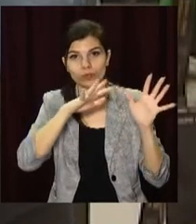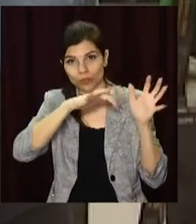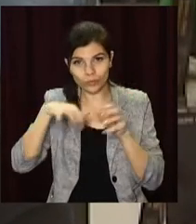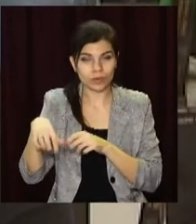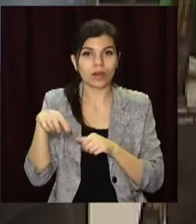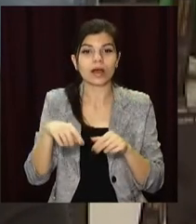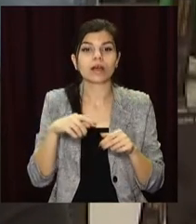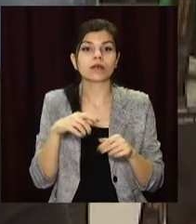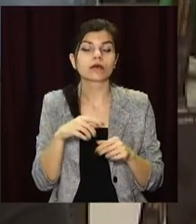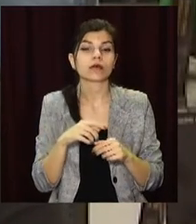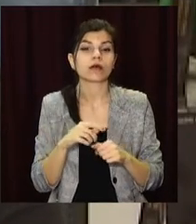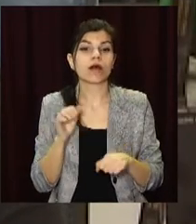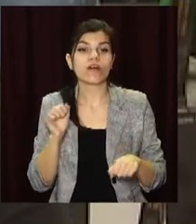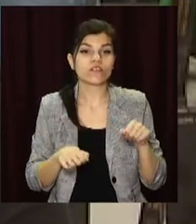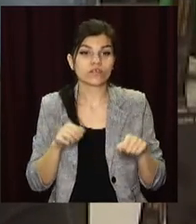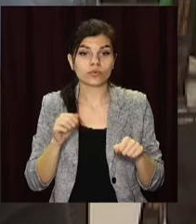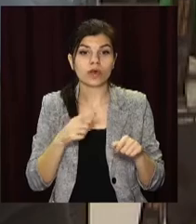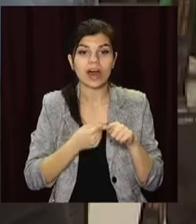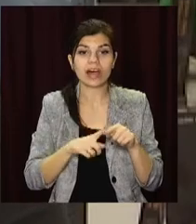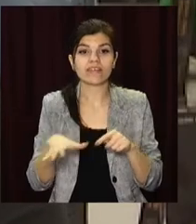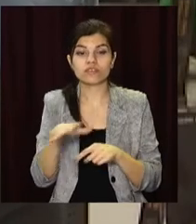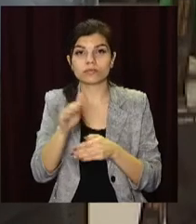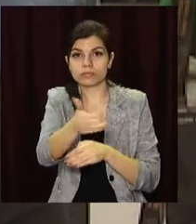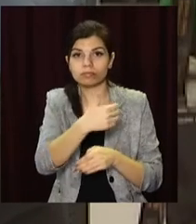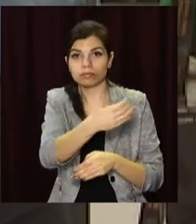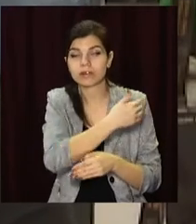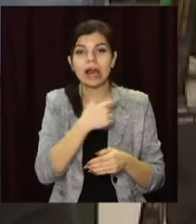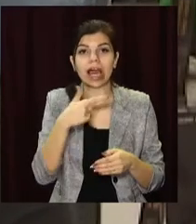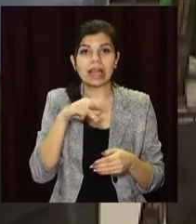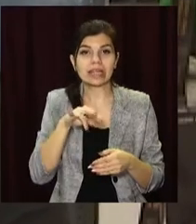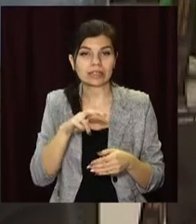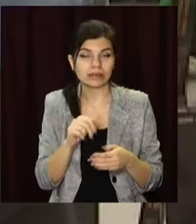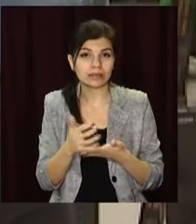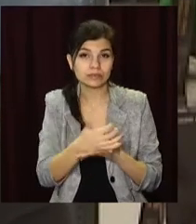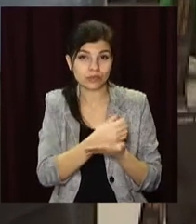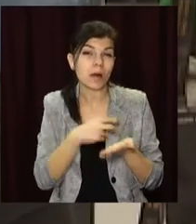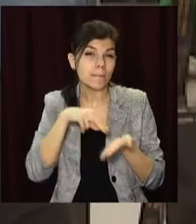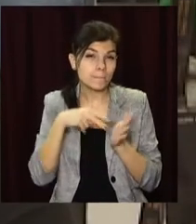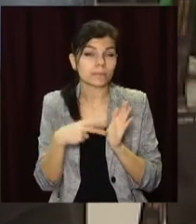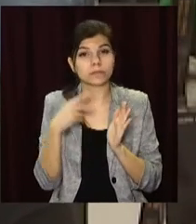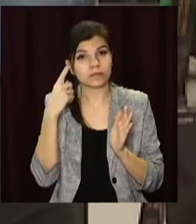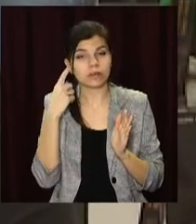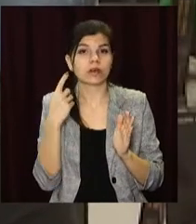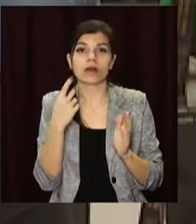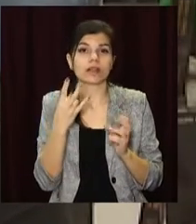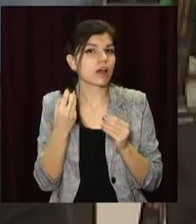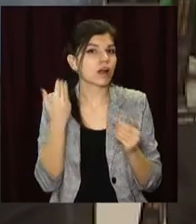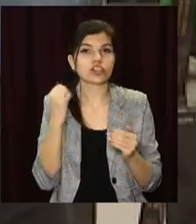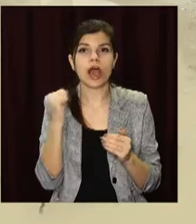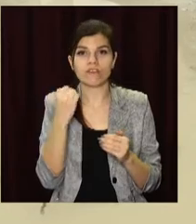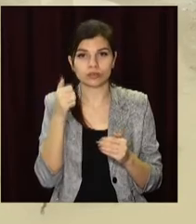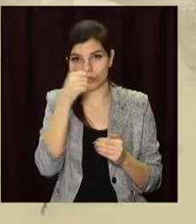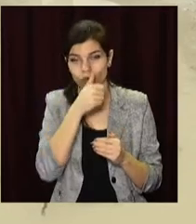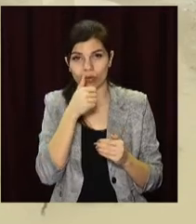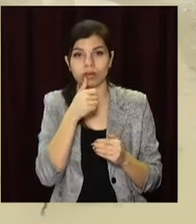щоб була можливість улавлювати цю глину. Тобто плануємо завершити проєктування не раніше августа цього